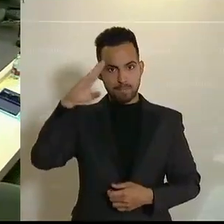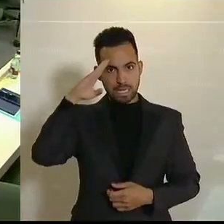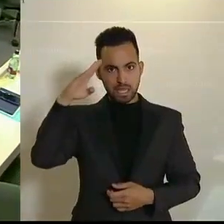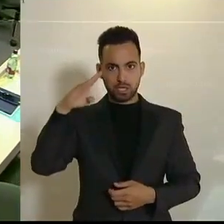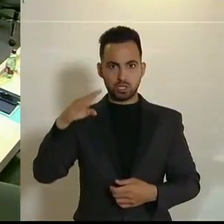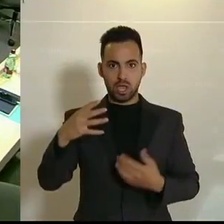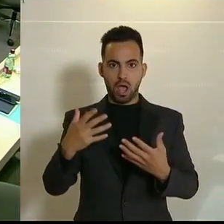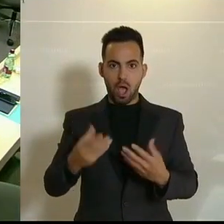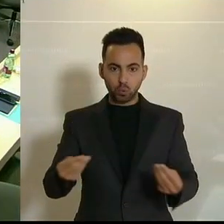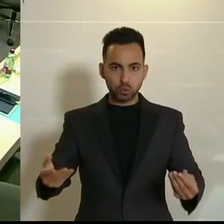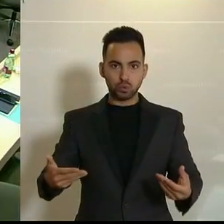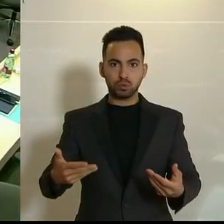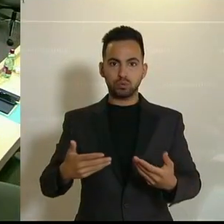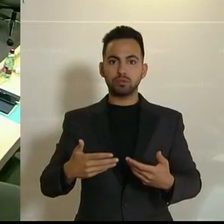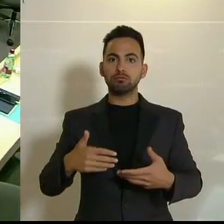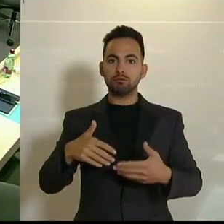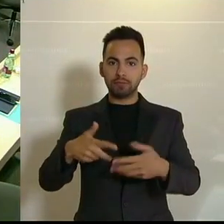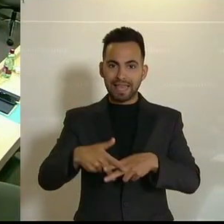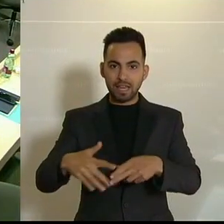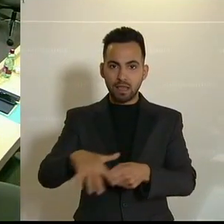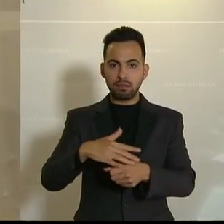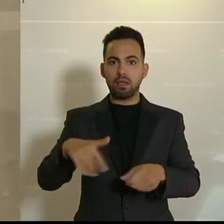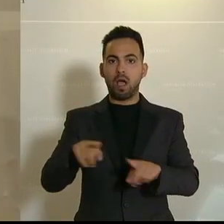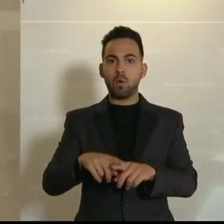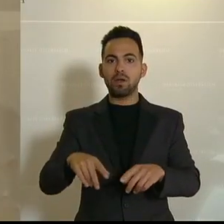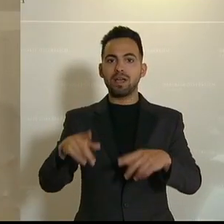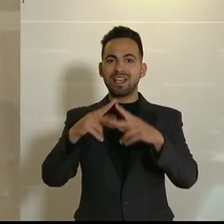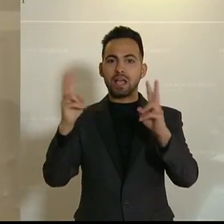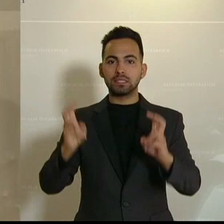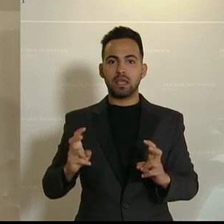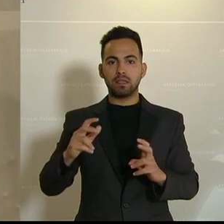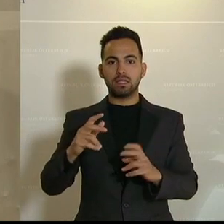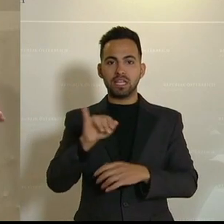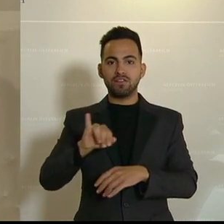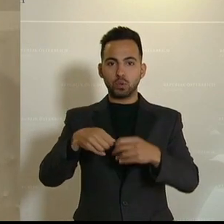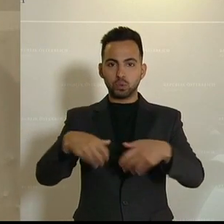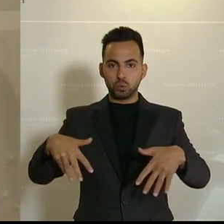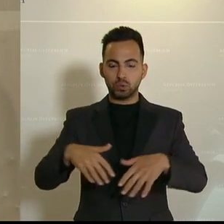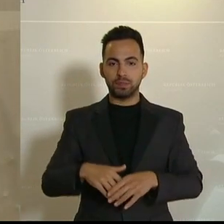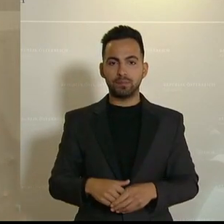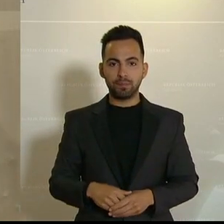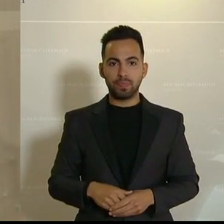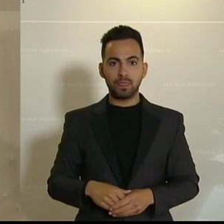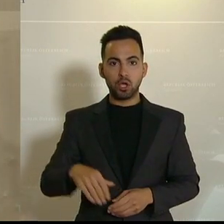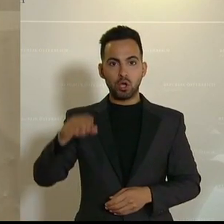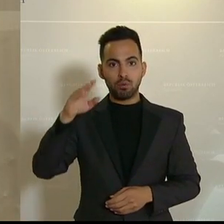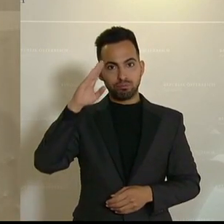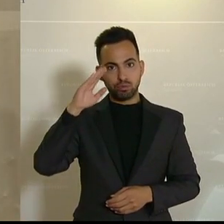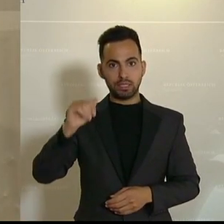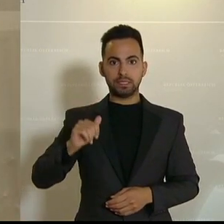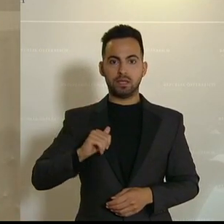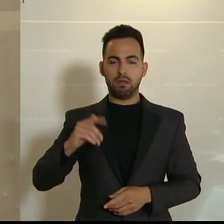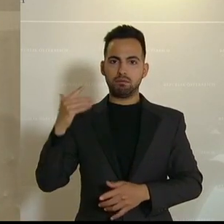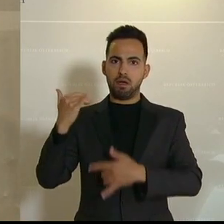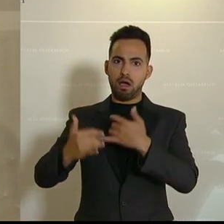Ausrüstung, des Geräts, aber auch der Kaserneninfrastruktur. Das Bundesheer ist durch die